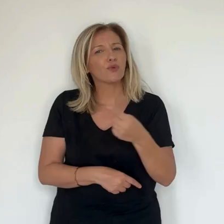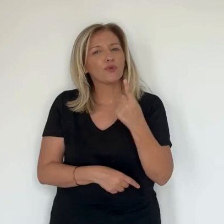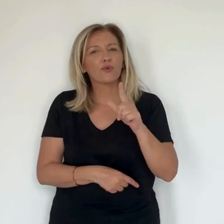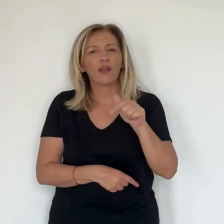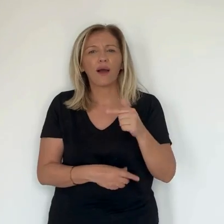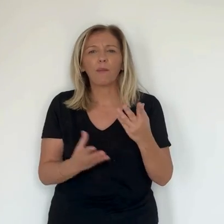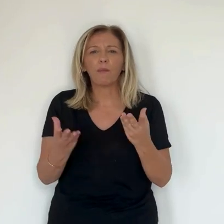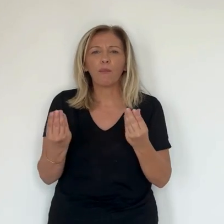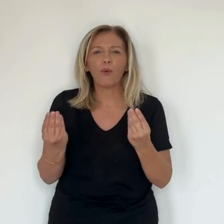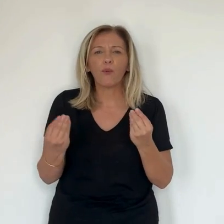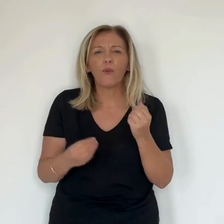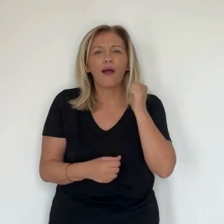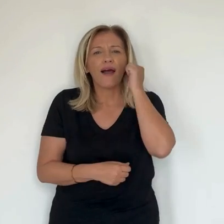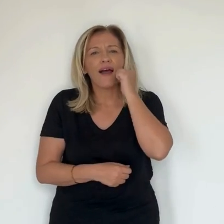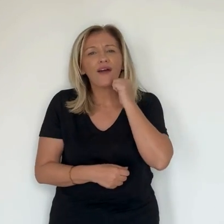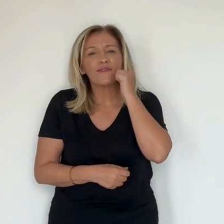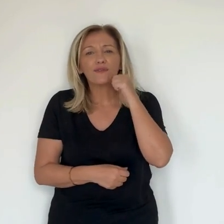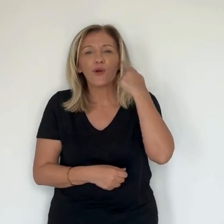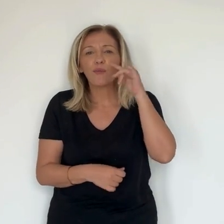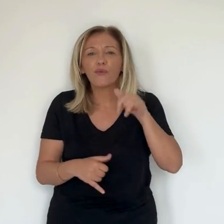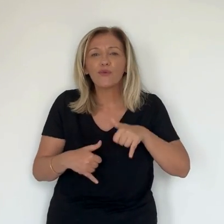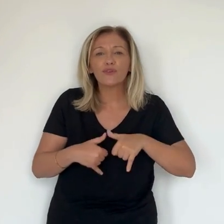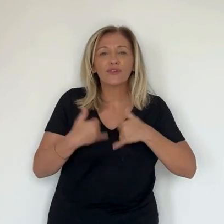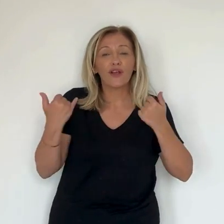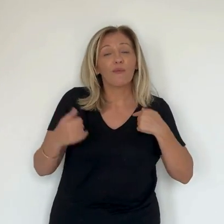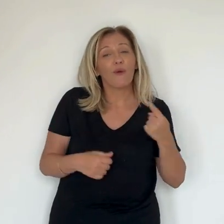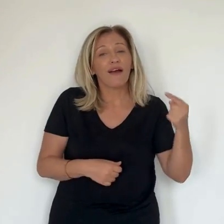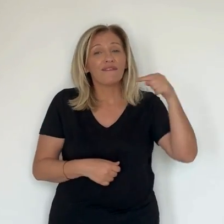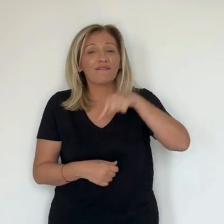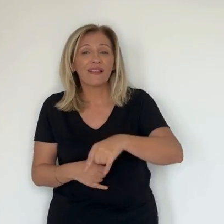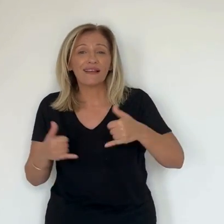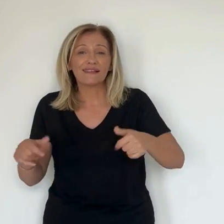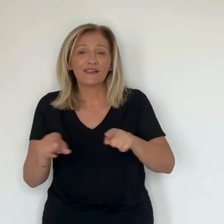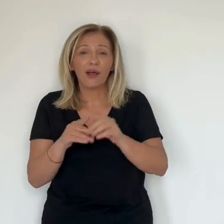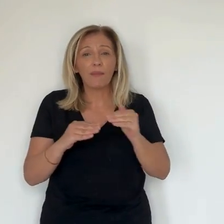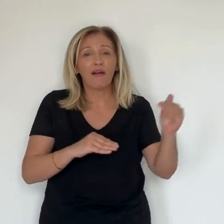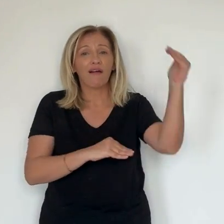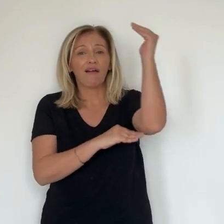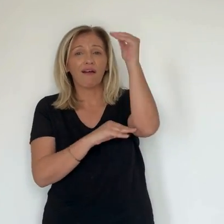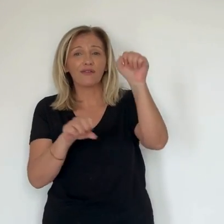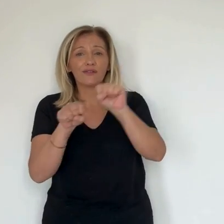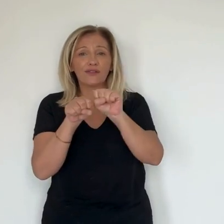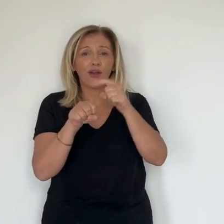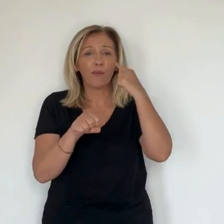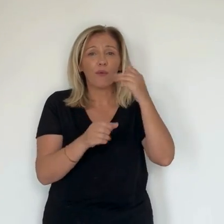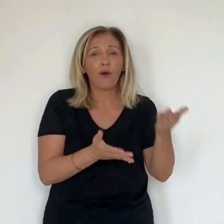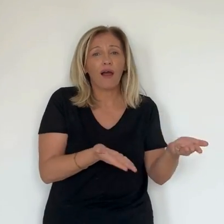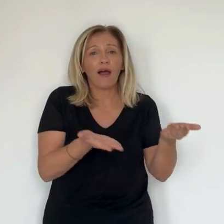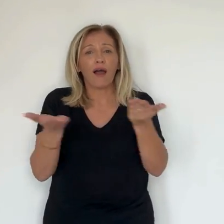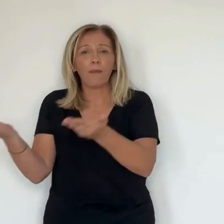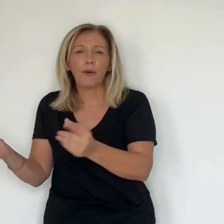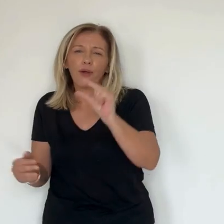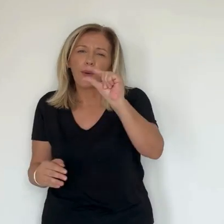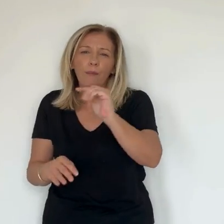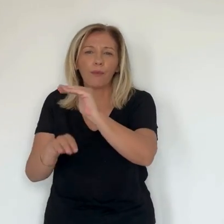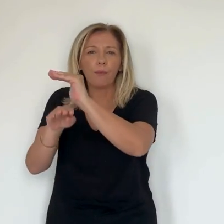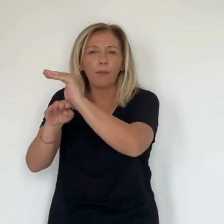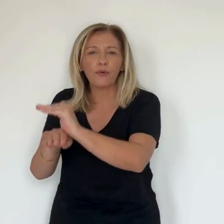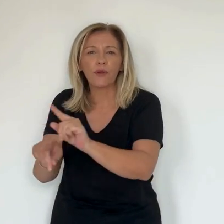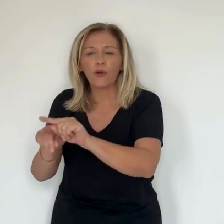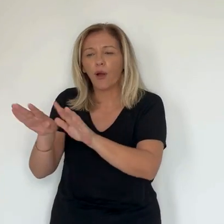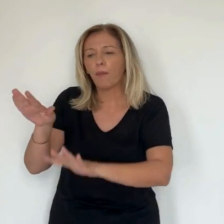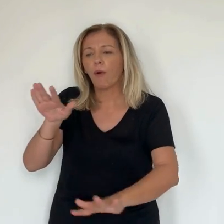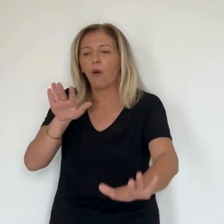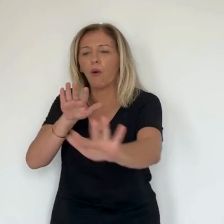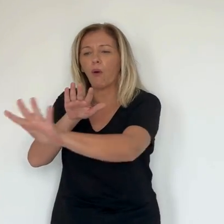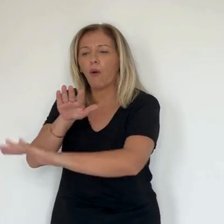ombre de protection. Nous avons une expérience avant eux, avant elles et je crois qu'il est légitime que cette expérience leur profite. Donc